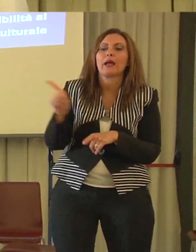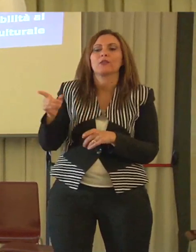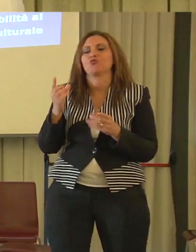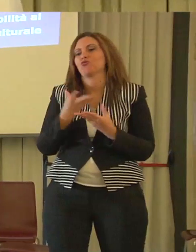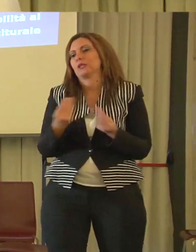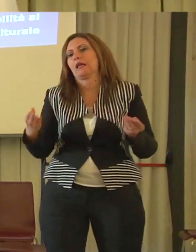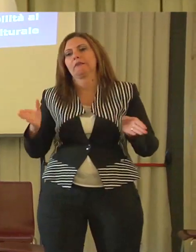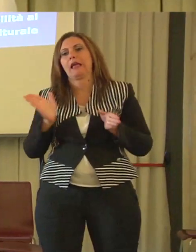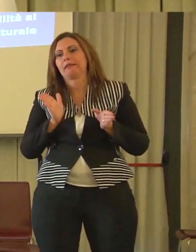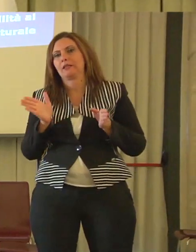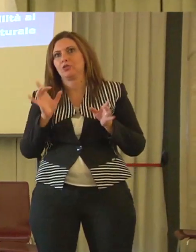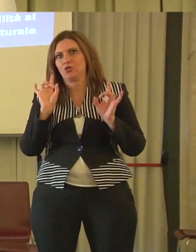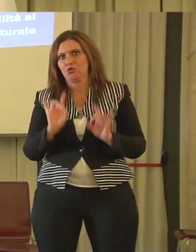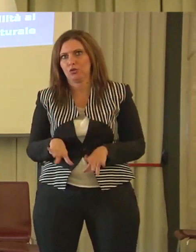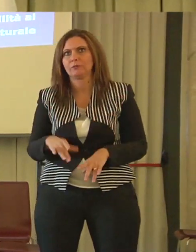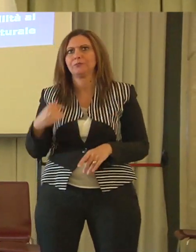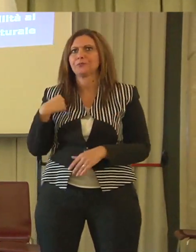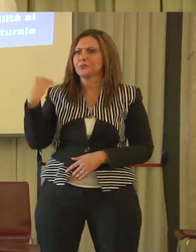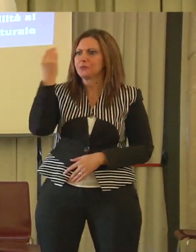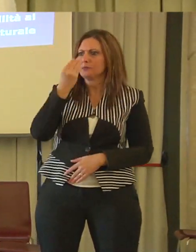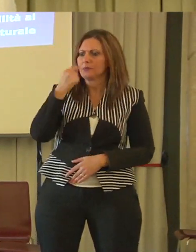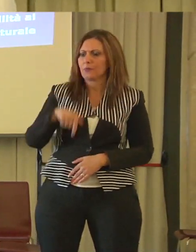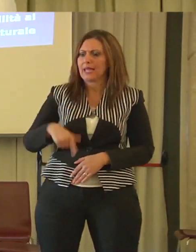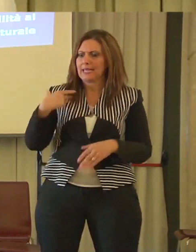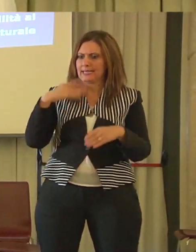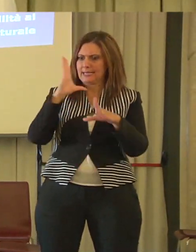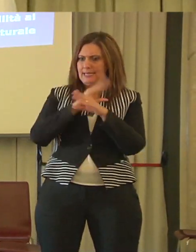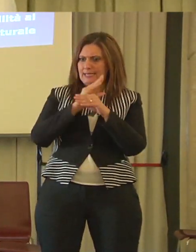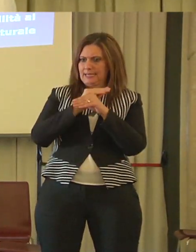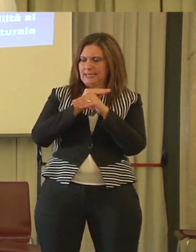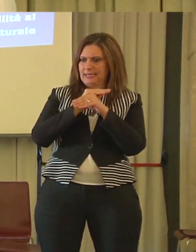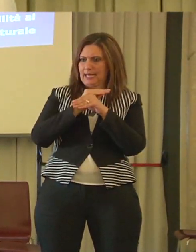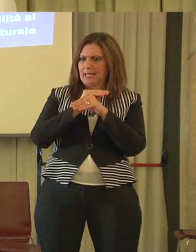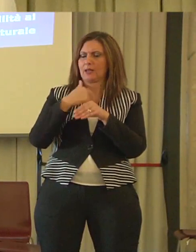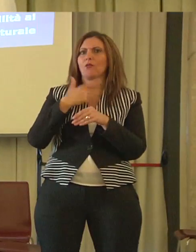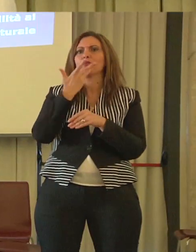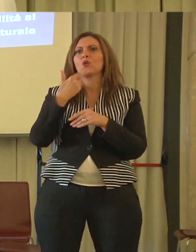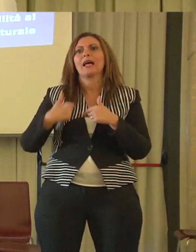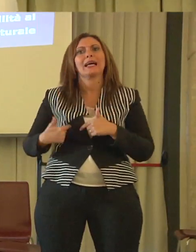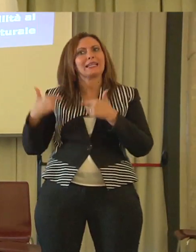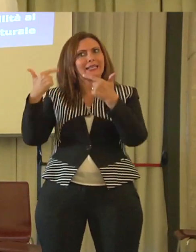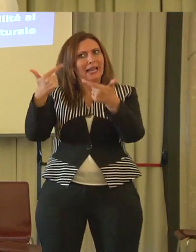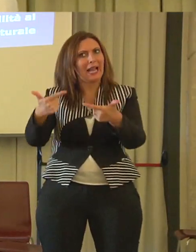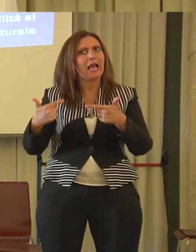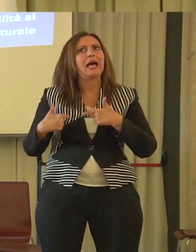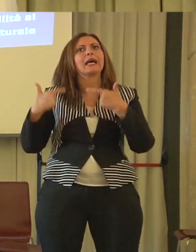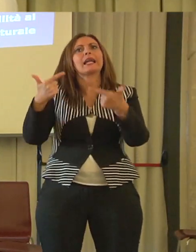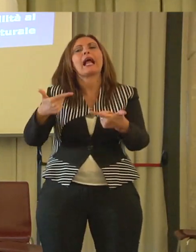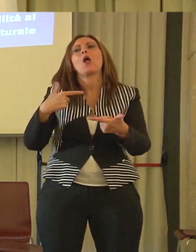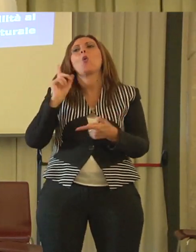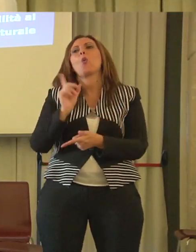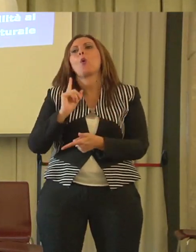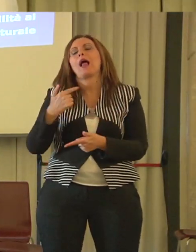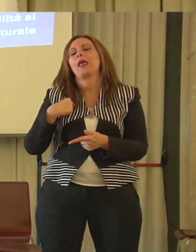se io adesso stasera mi dovessi immaginare di farvi un regalo, io vi regalerei la parte più bella del mio lavoro, cioè